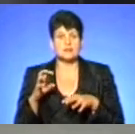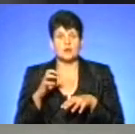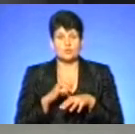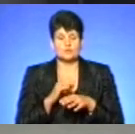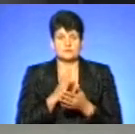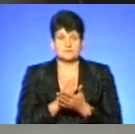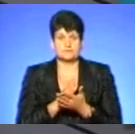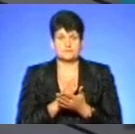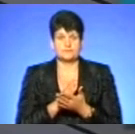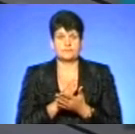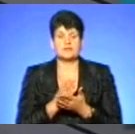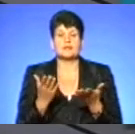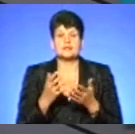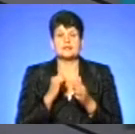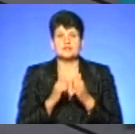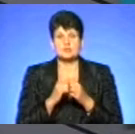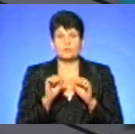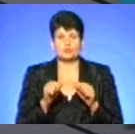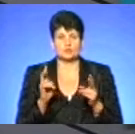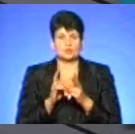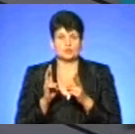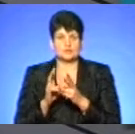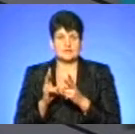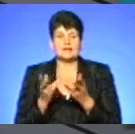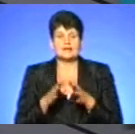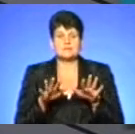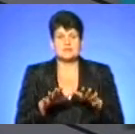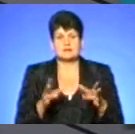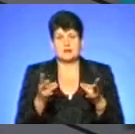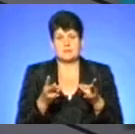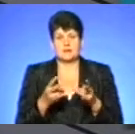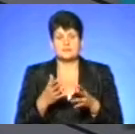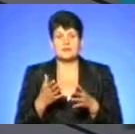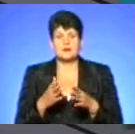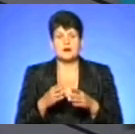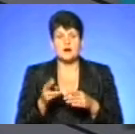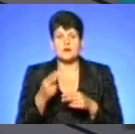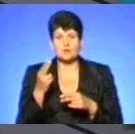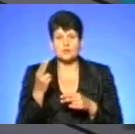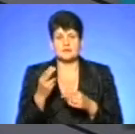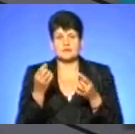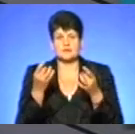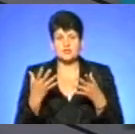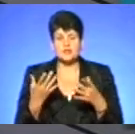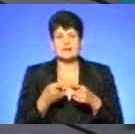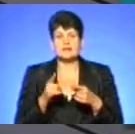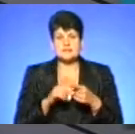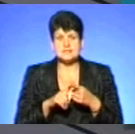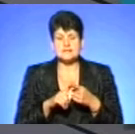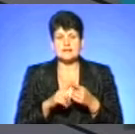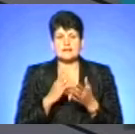її, це є лісові біотопи. Це узлісся, це галявини, які